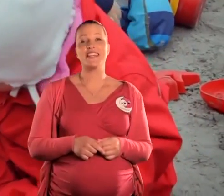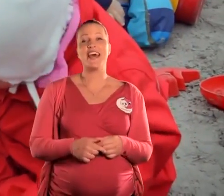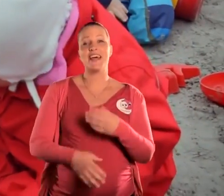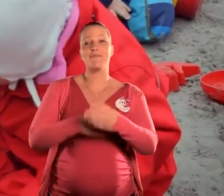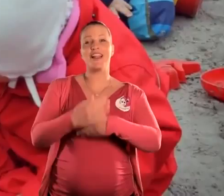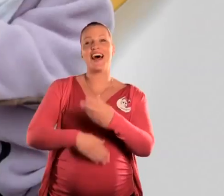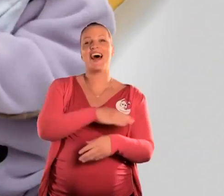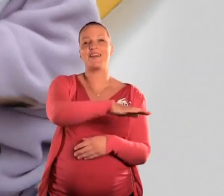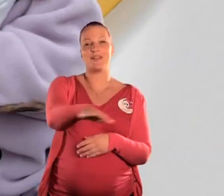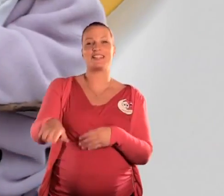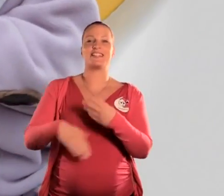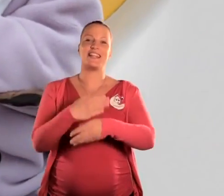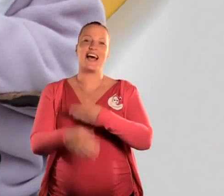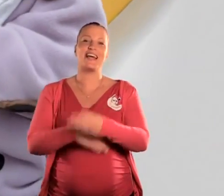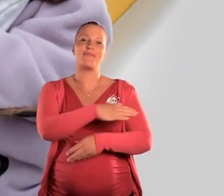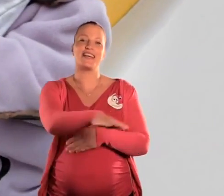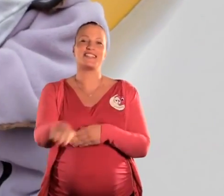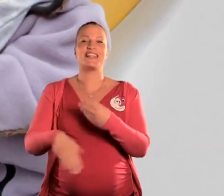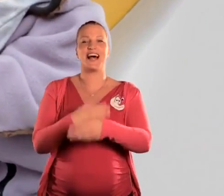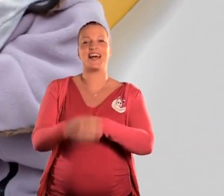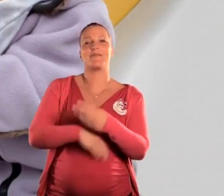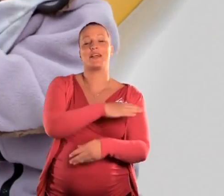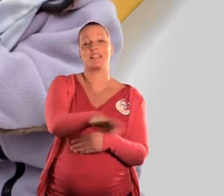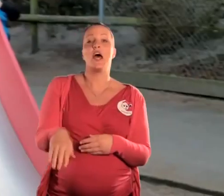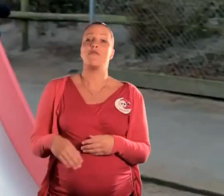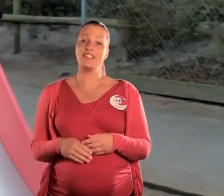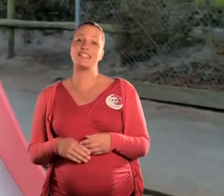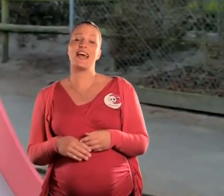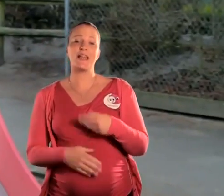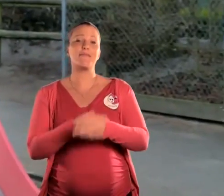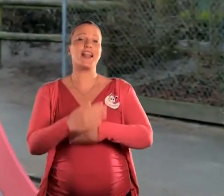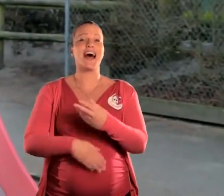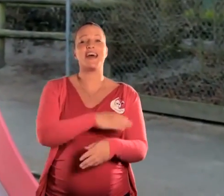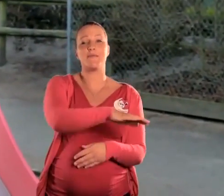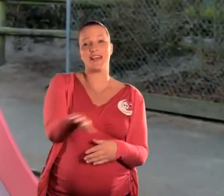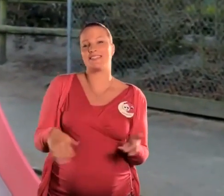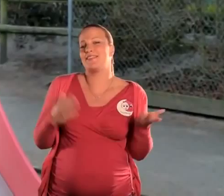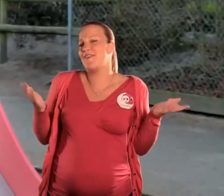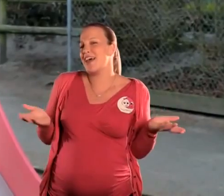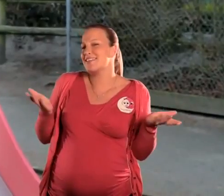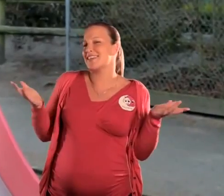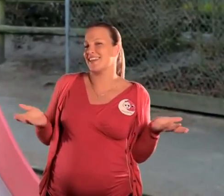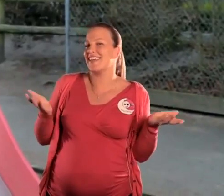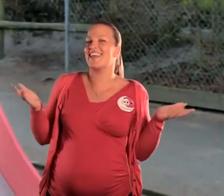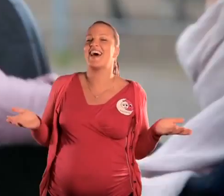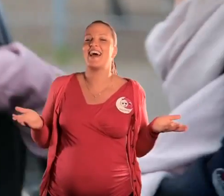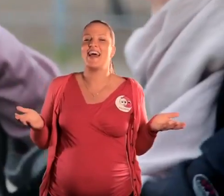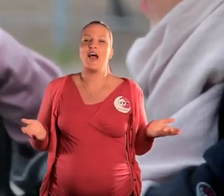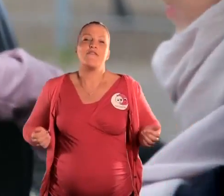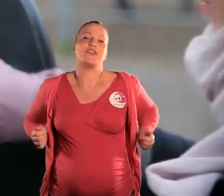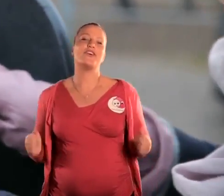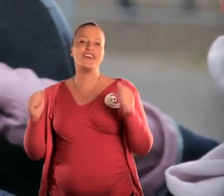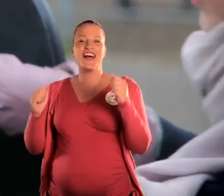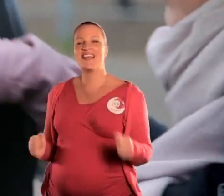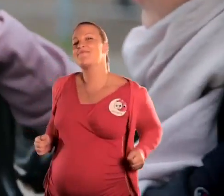Vi skal hen på legepladsen, legepladsen, legepladsen Vi skal hen på legepladsen, hvad sker der der?